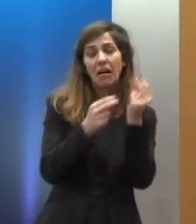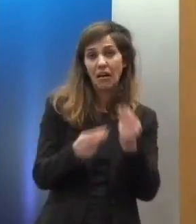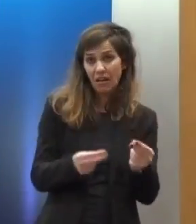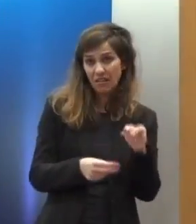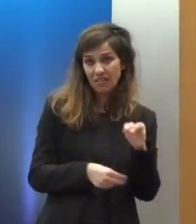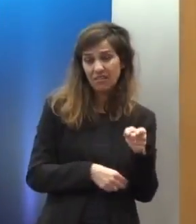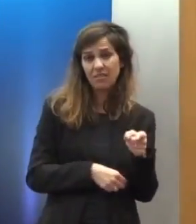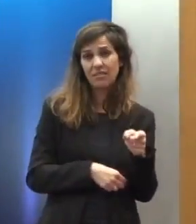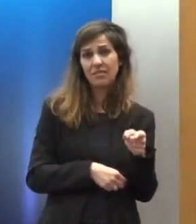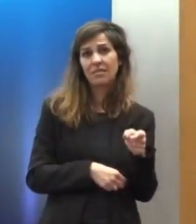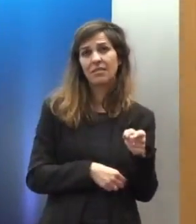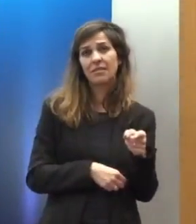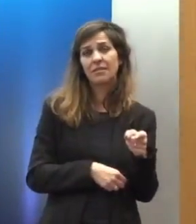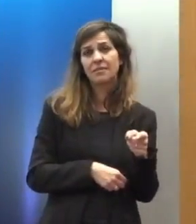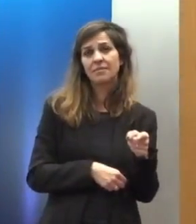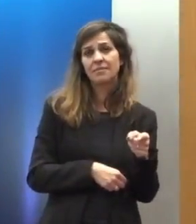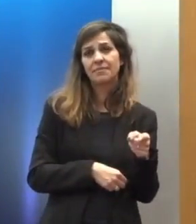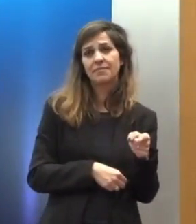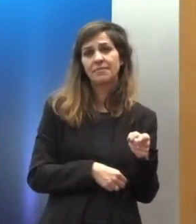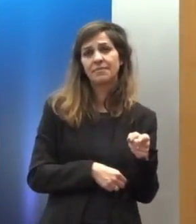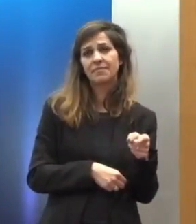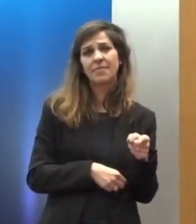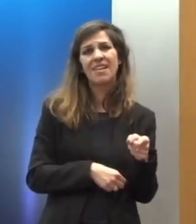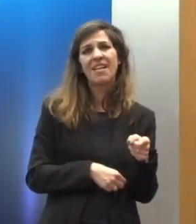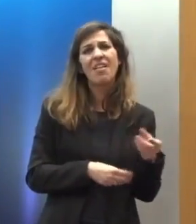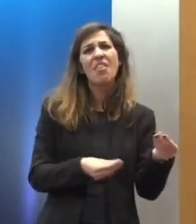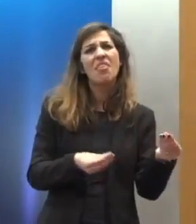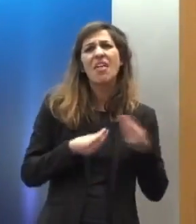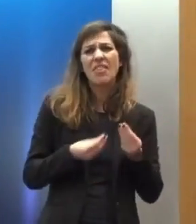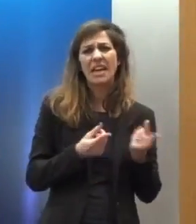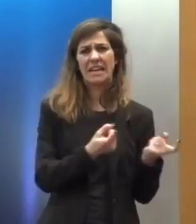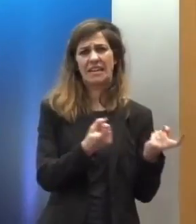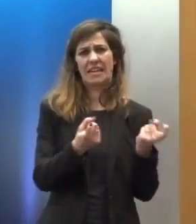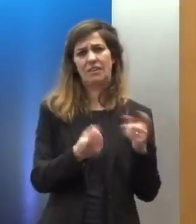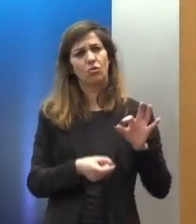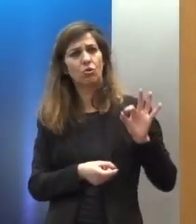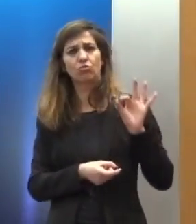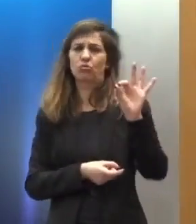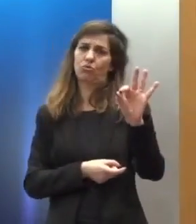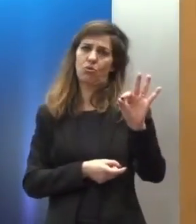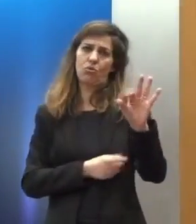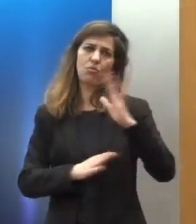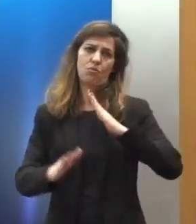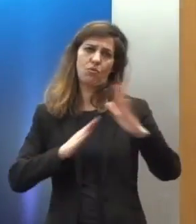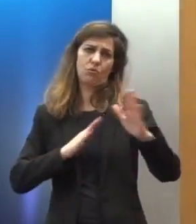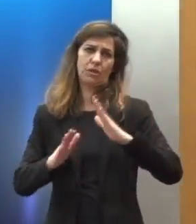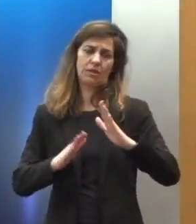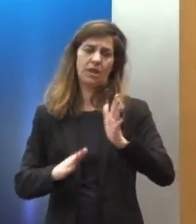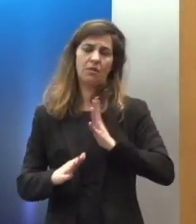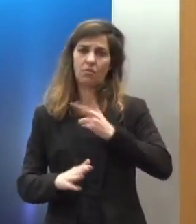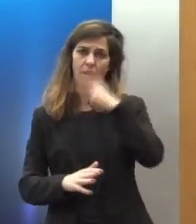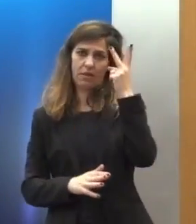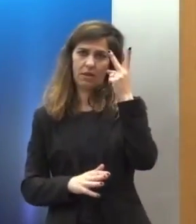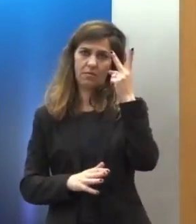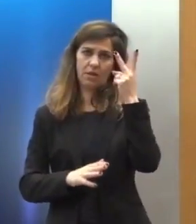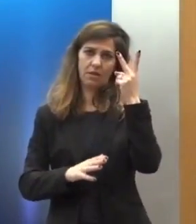εφαλτήρια για την προστασία των ανθρωπίνων δικαιωμάτων, έχει γεννήσει